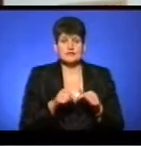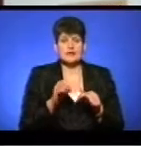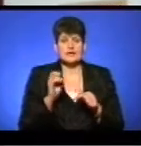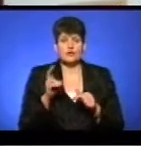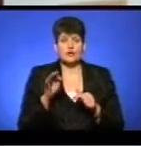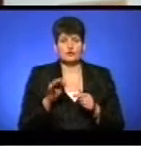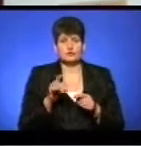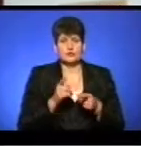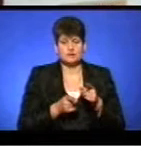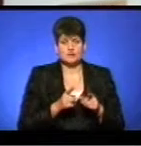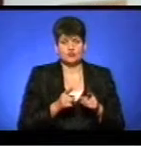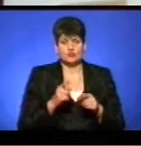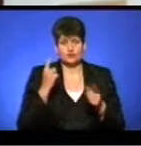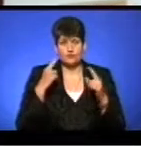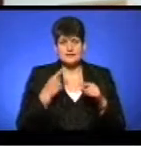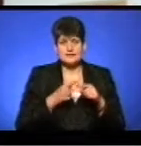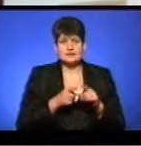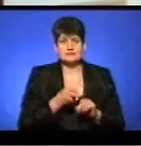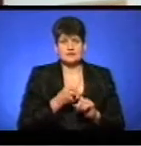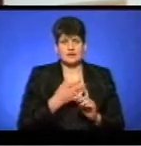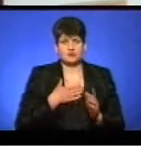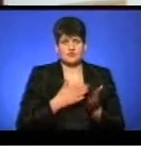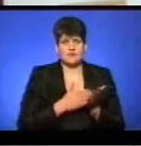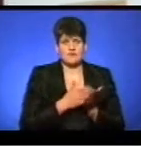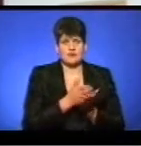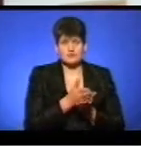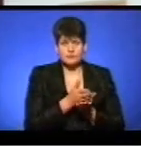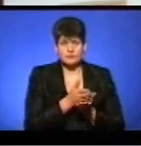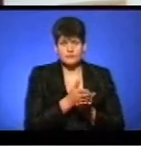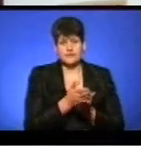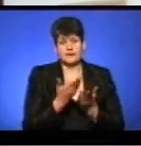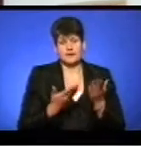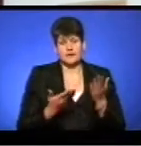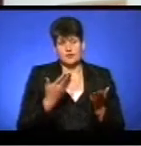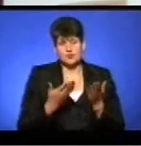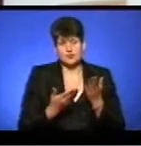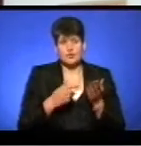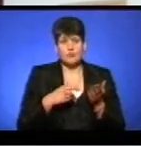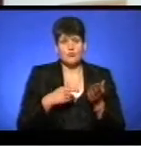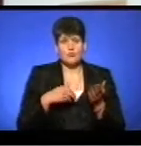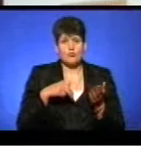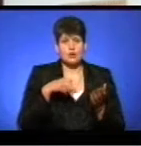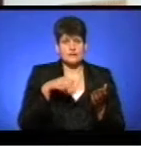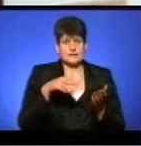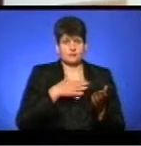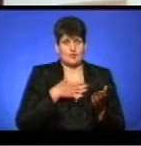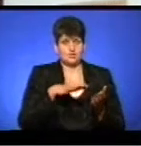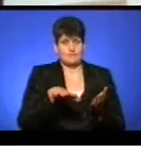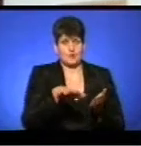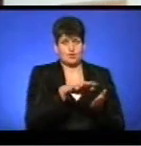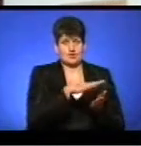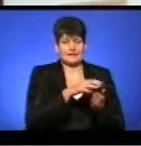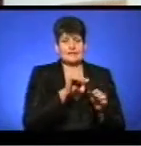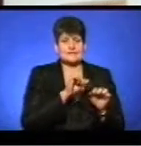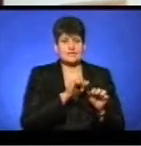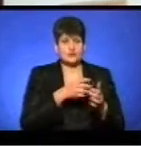творчості, здебільшого ці роботи стосуються в нашу напрямку. І тому, якщо пройтись по наших таких площадках, де зараз діти захищають